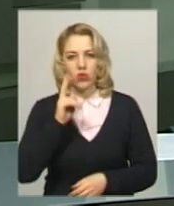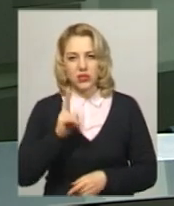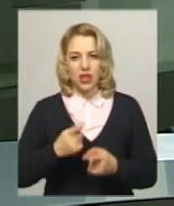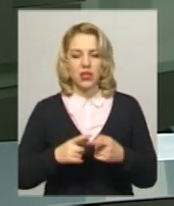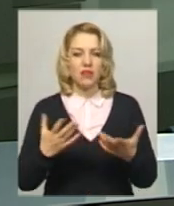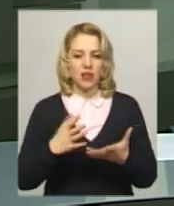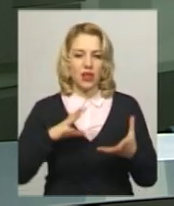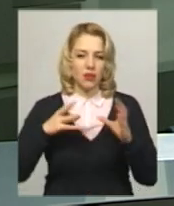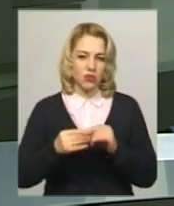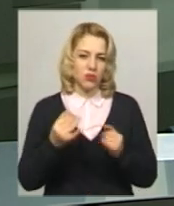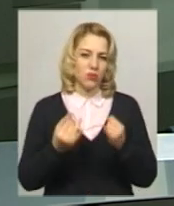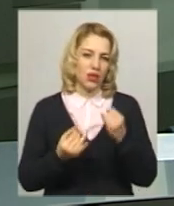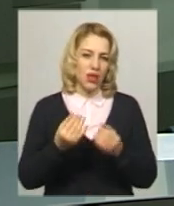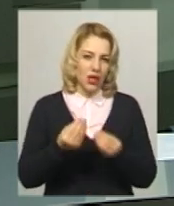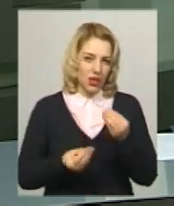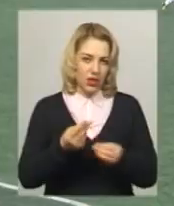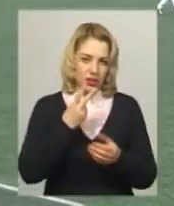Які підсумки гри – дивіться далі.